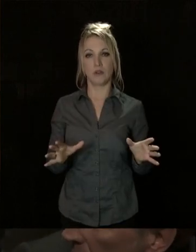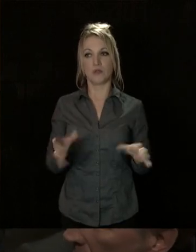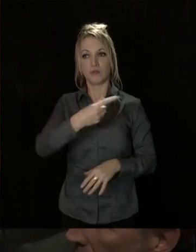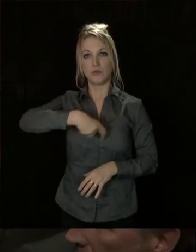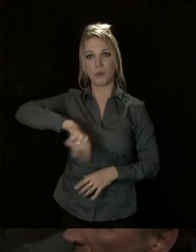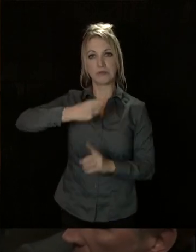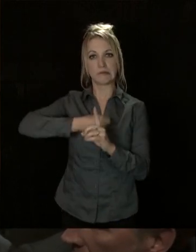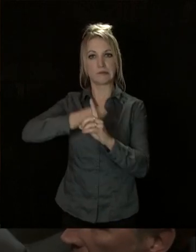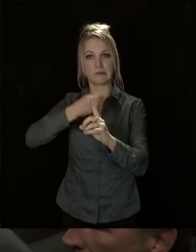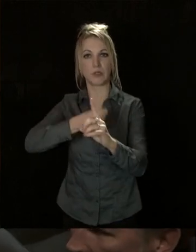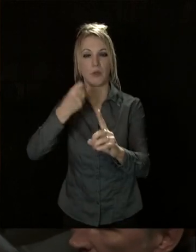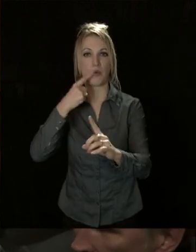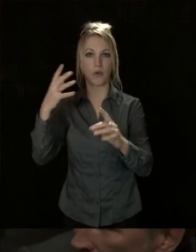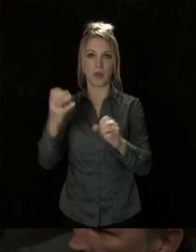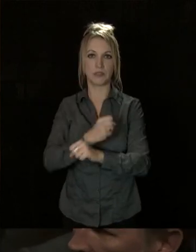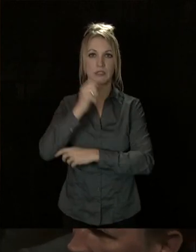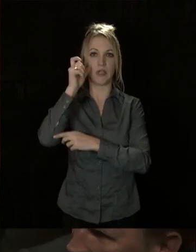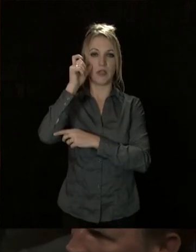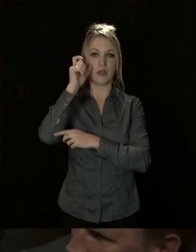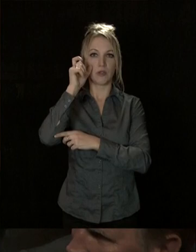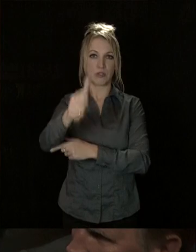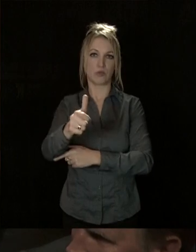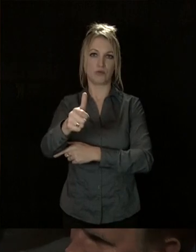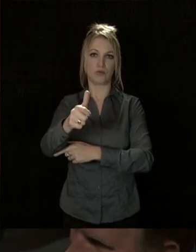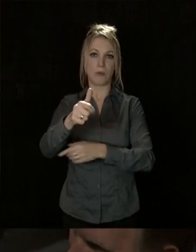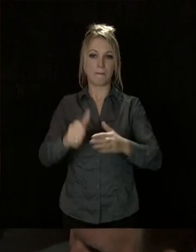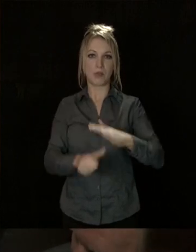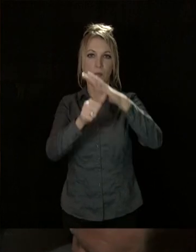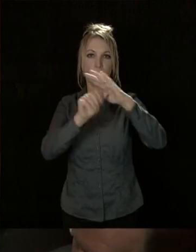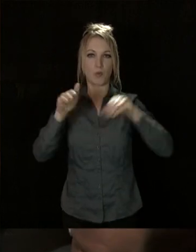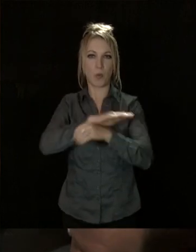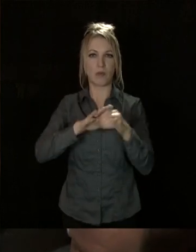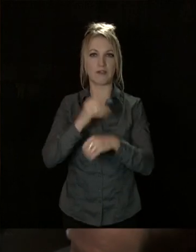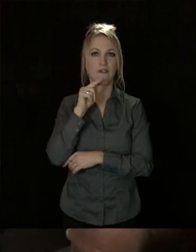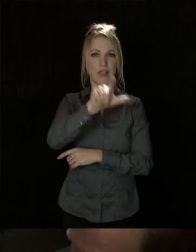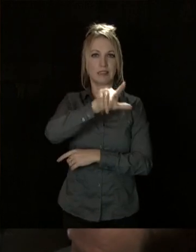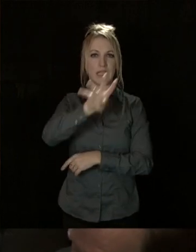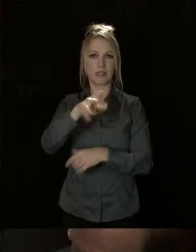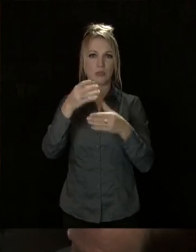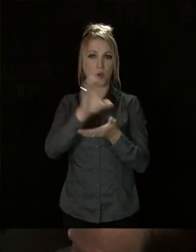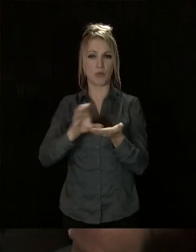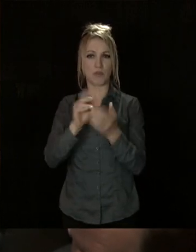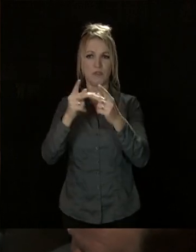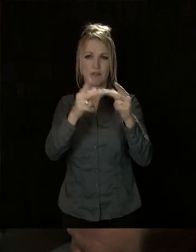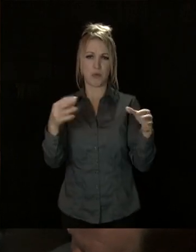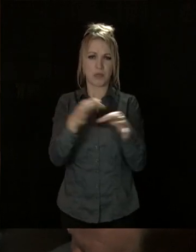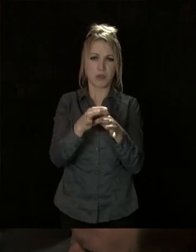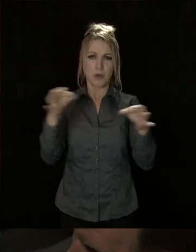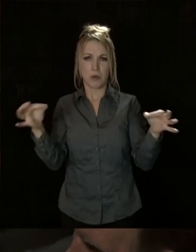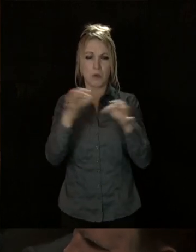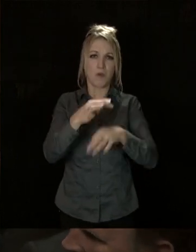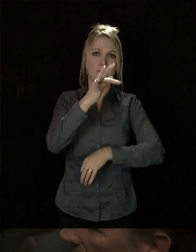agissions pour assurer la cohésion de toute la métropole, c'est-dire de l'ensemble de nos communes, des 24 communes, quelle que soit leur taille, de